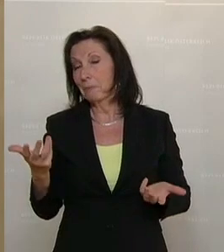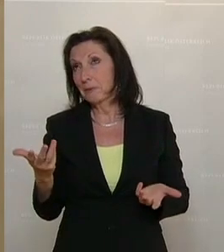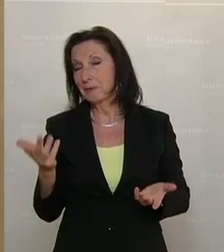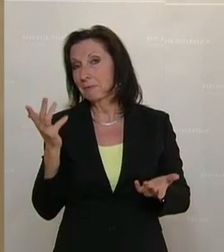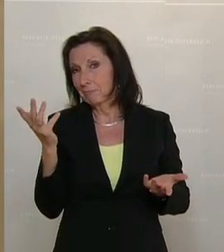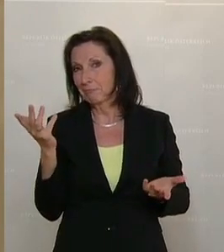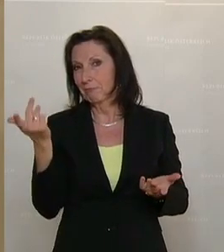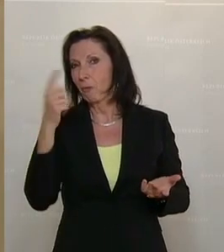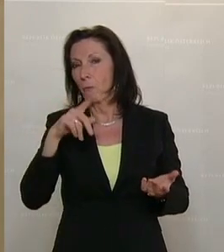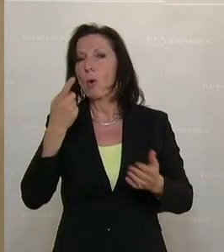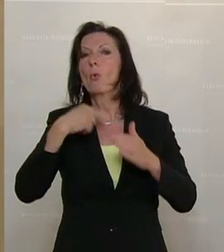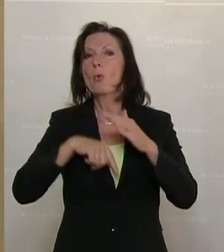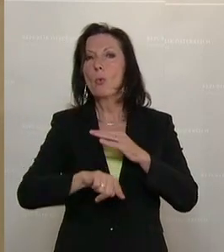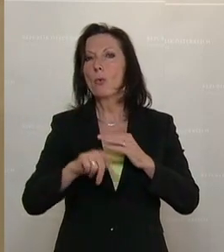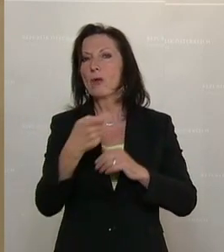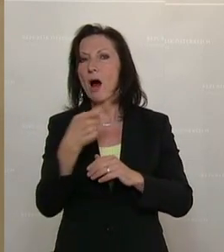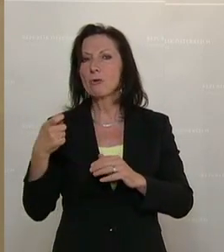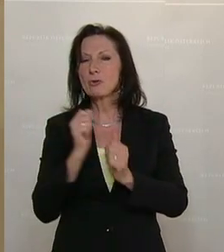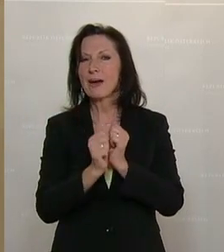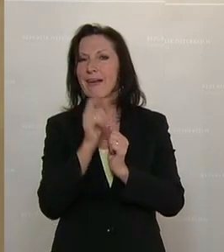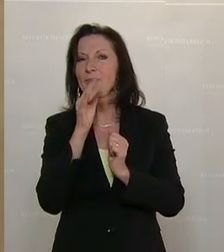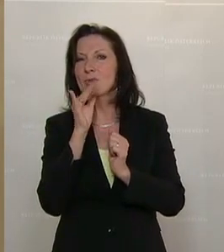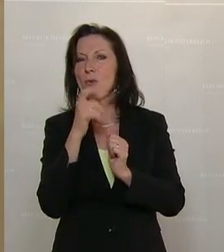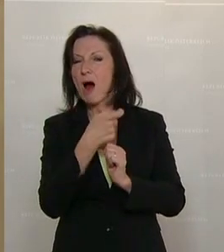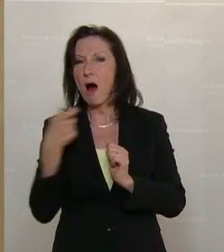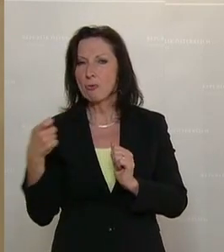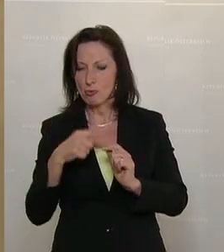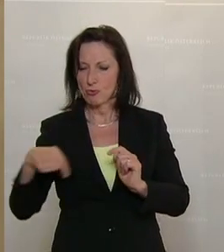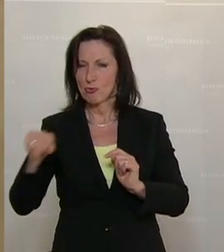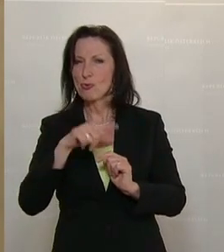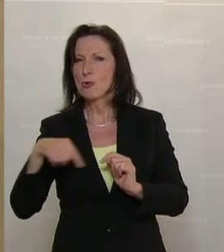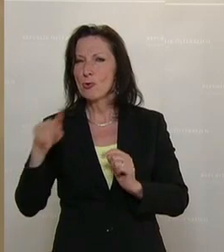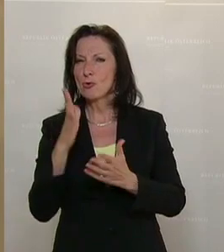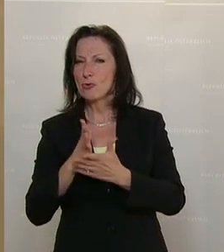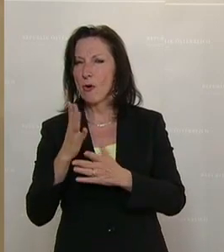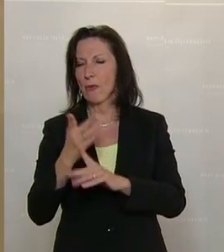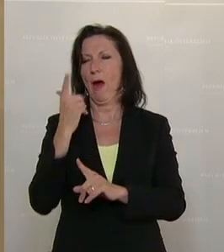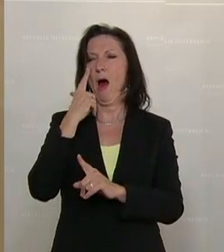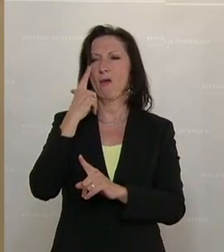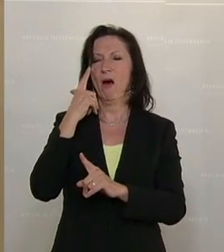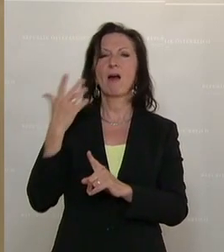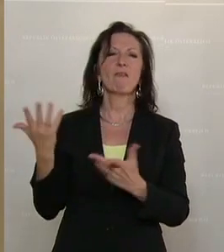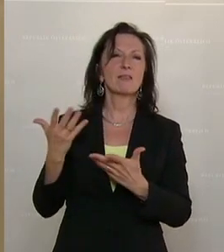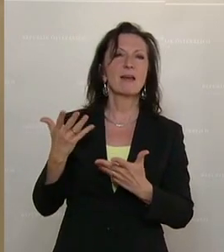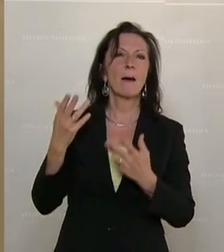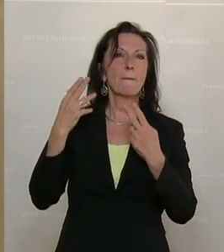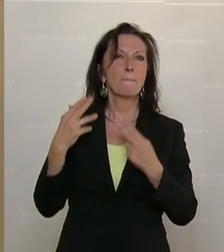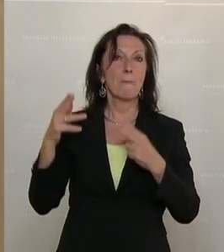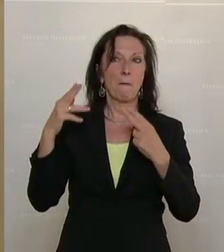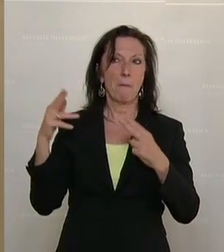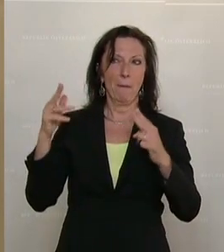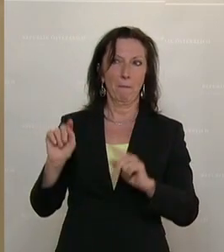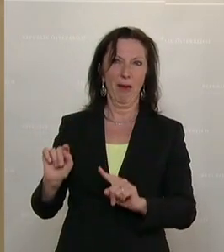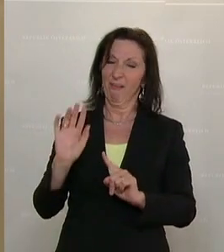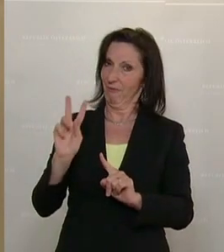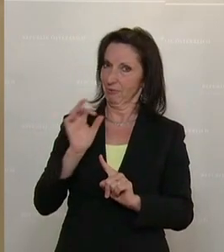schon im Unterausschuss des Rechnungshofausschusses bemerken konnten und das sich immer mehr und mehr manifestiert,